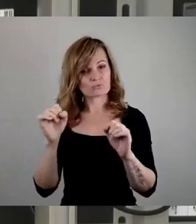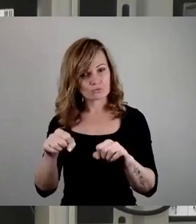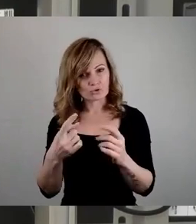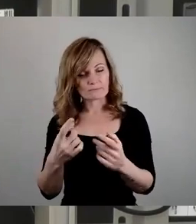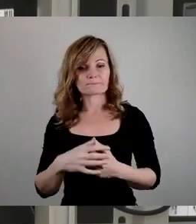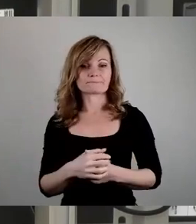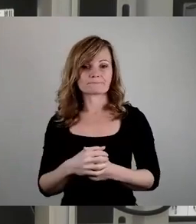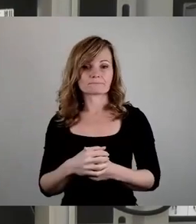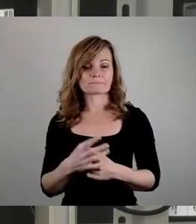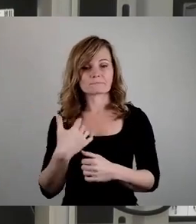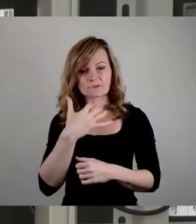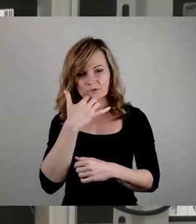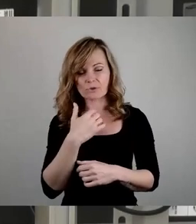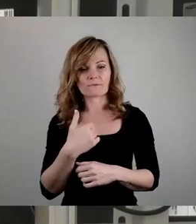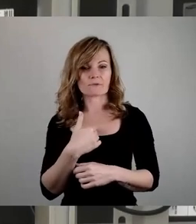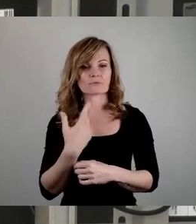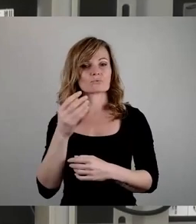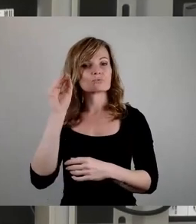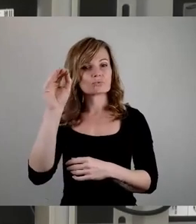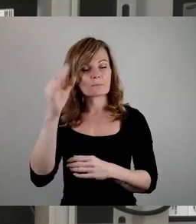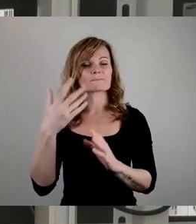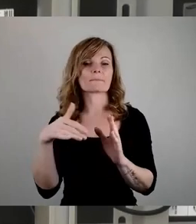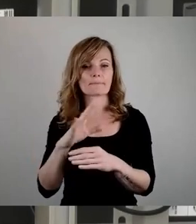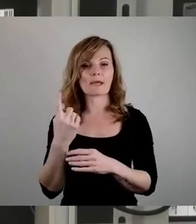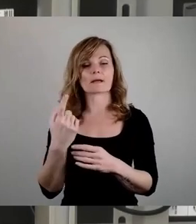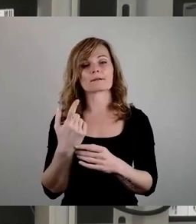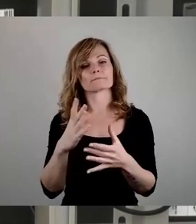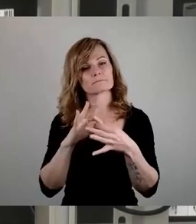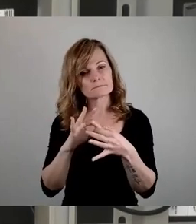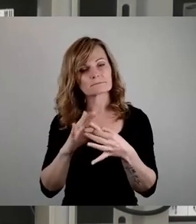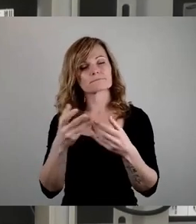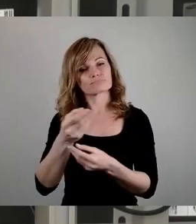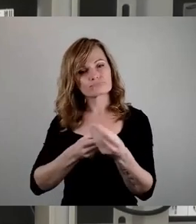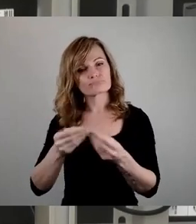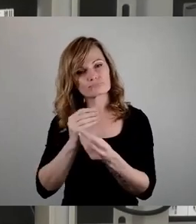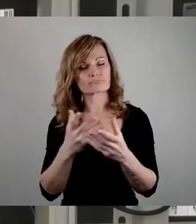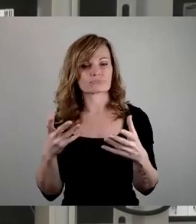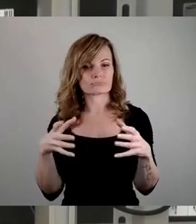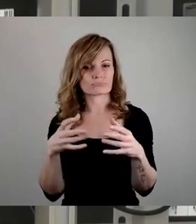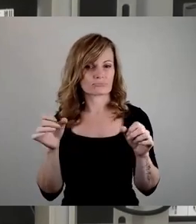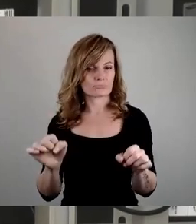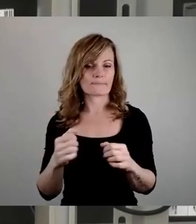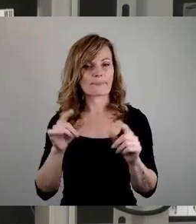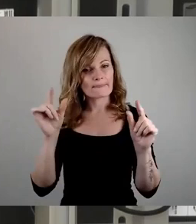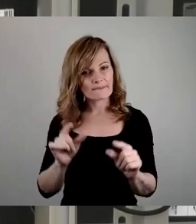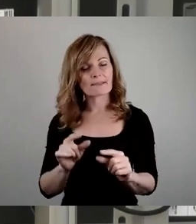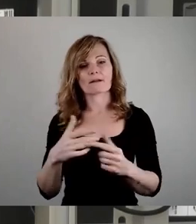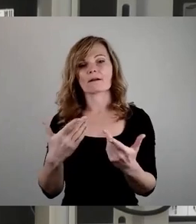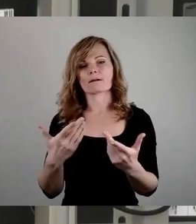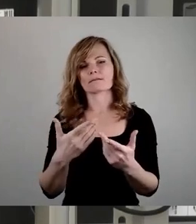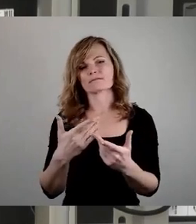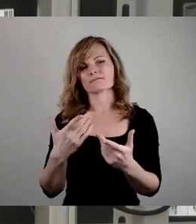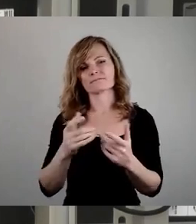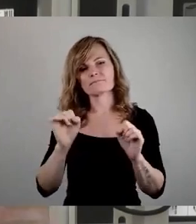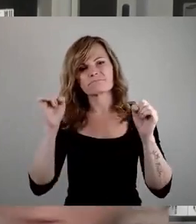Und ich hoffe, dass wir in Zukunft wieder mehr in der Sache miteinander ringen können und weniger Populismus sich hier bahnbricht.